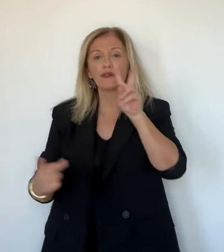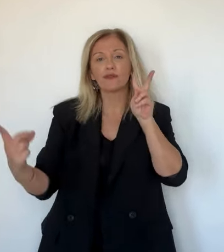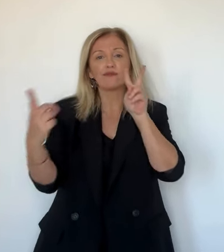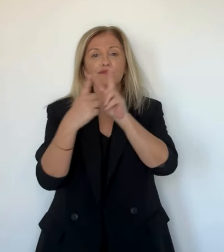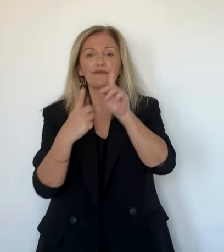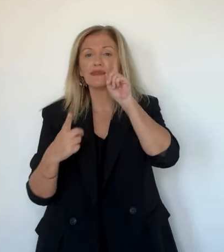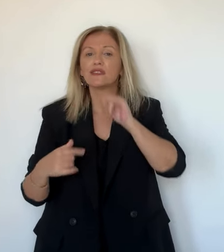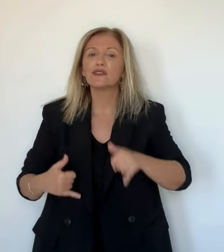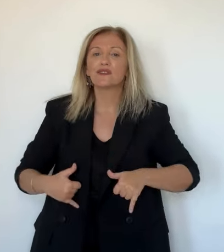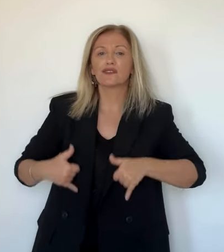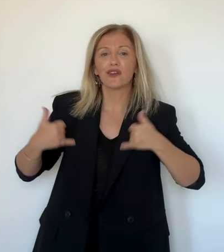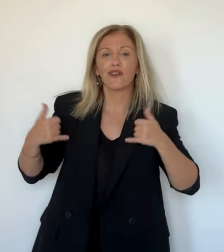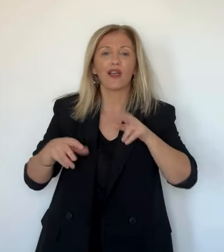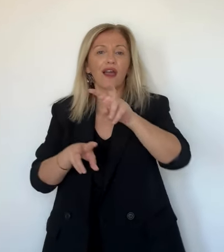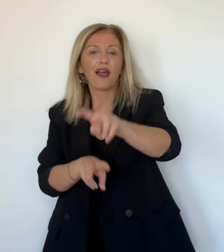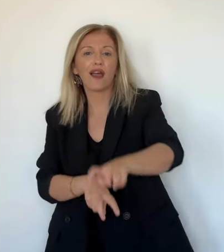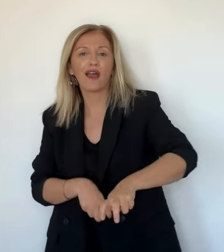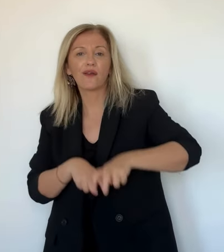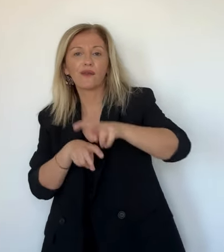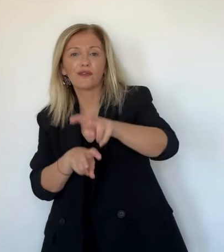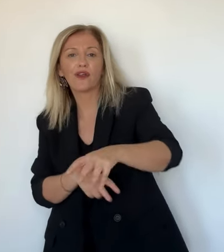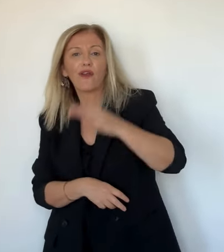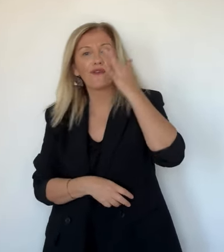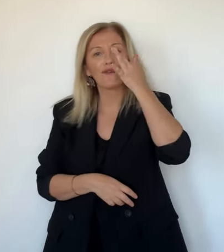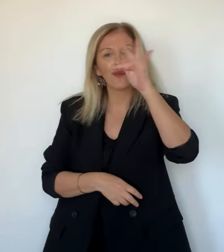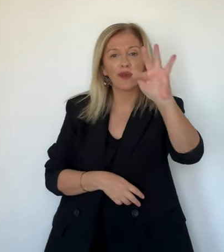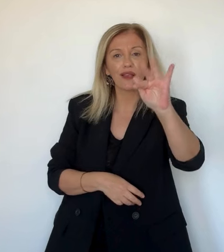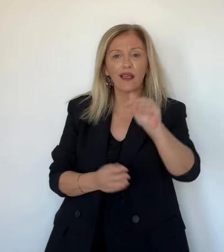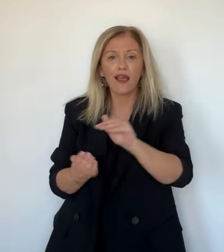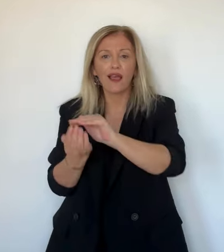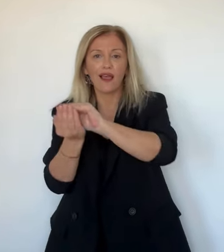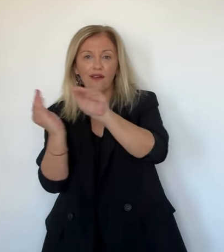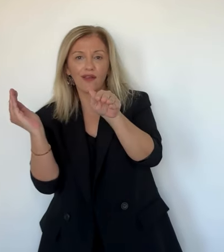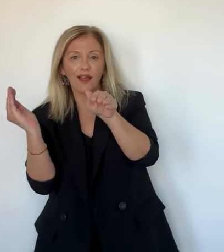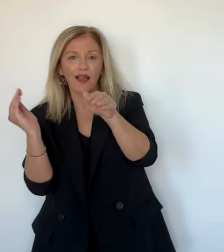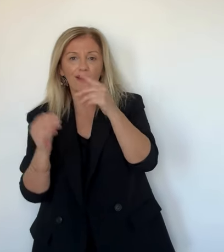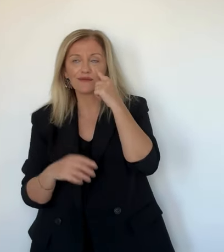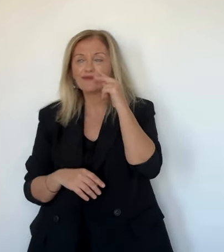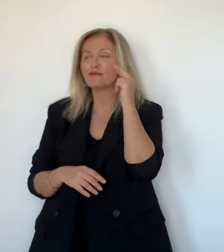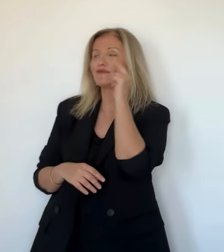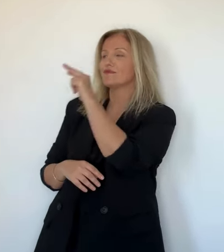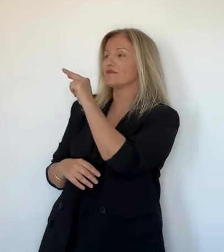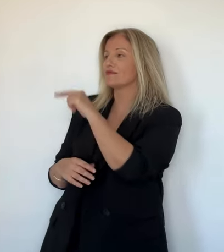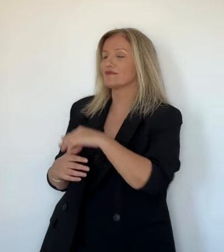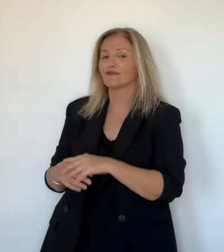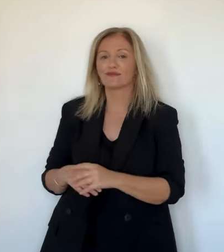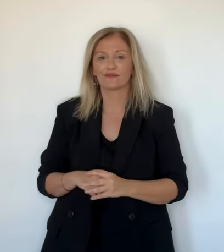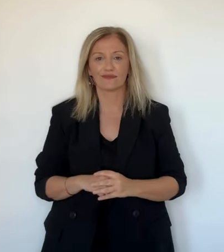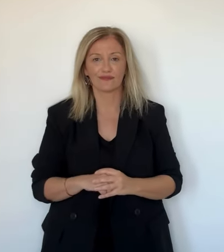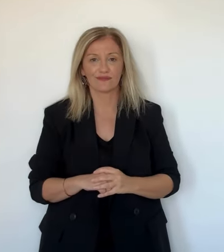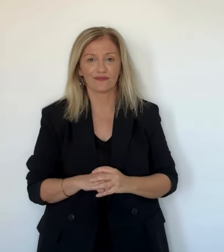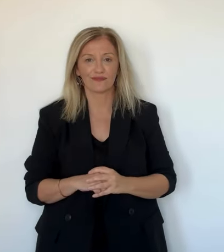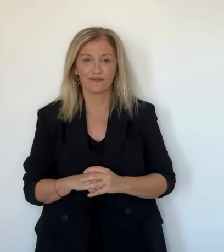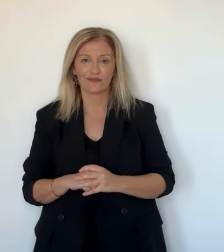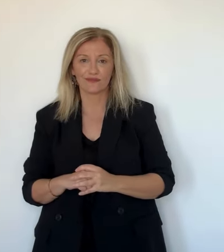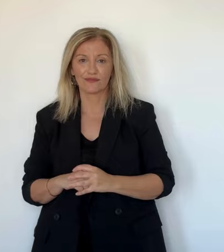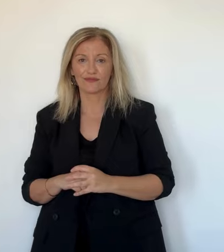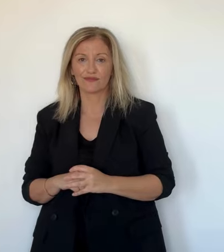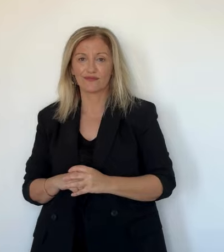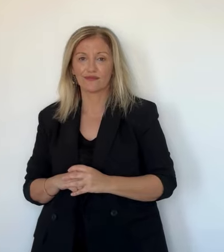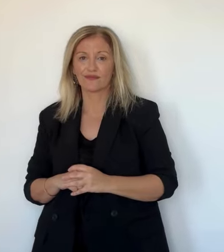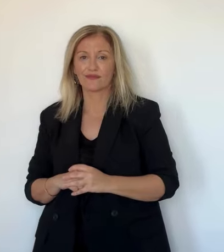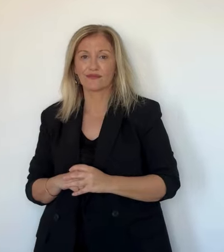rencontrer une arboricultrice qui a récemment lancé son exploitation à Vescovato, une production d'agrumes et d'avocats. Regardez.